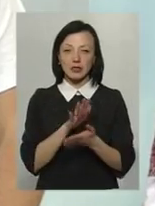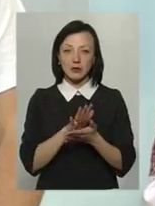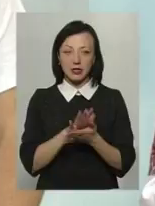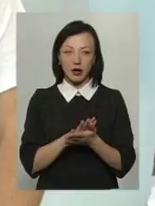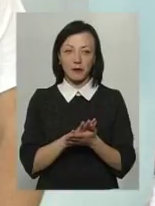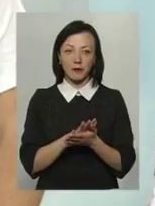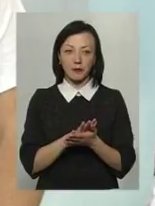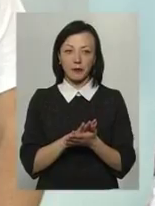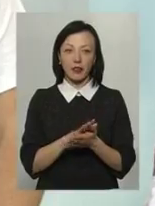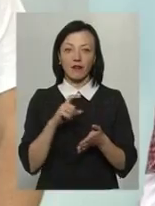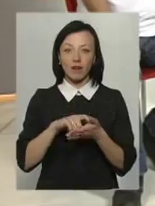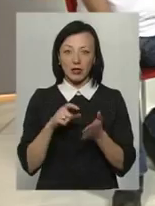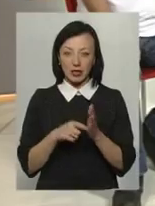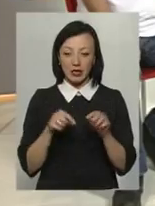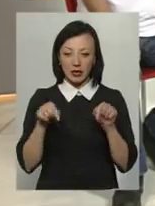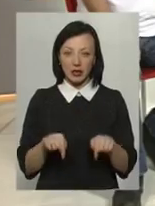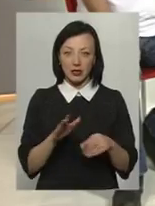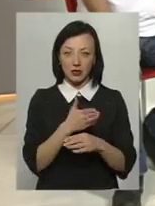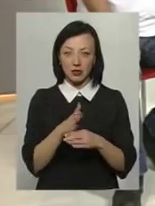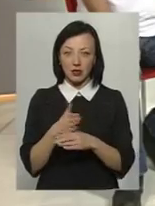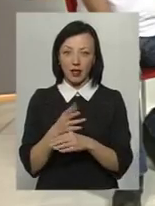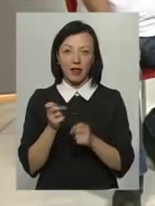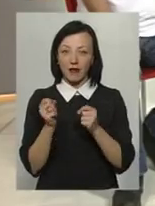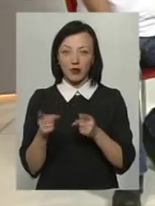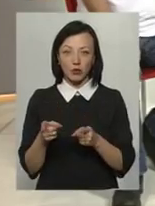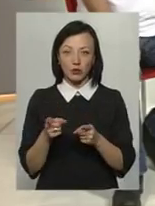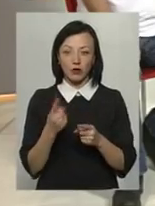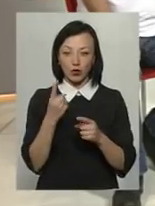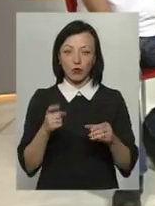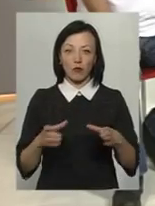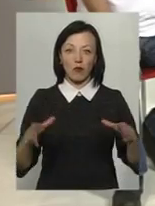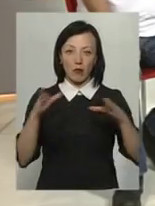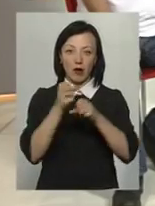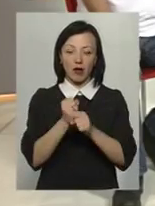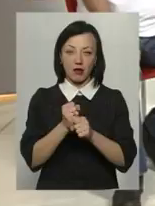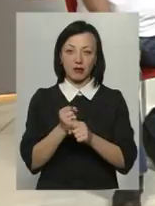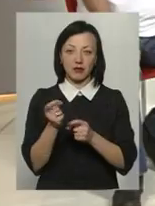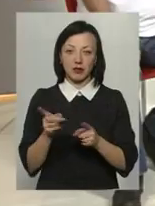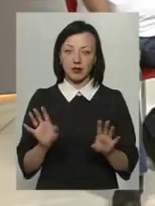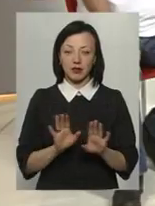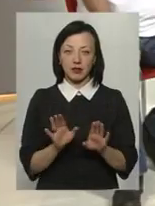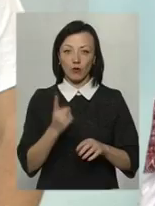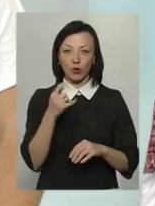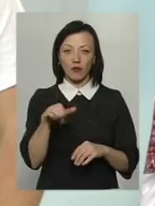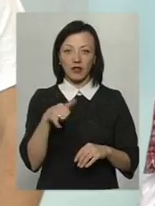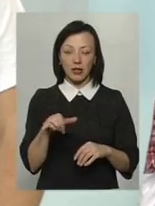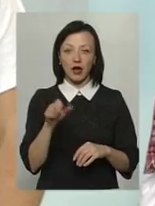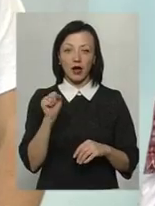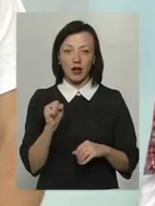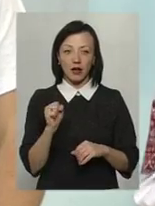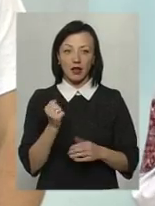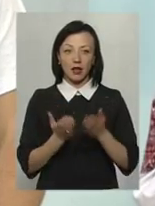чому сортуються в квартирі, не виноситься в одному бакові все це, в одному відрі. А